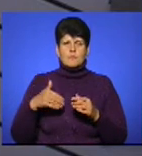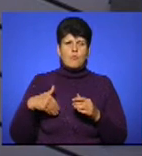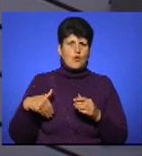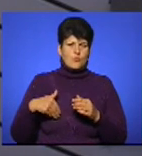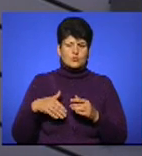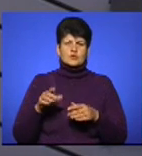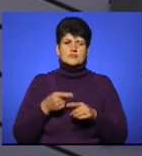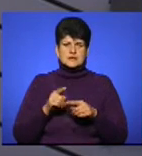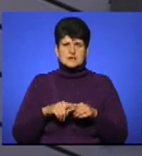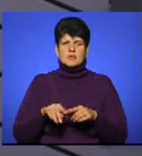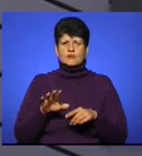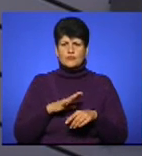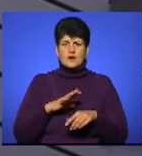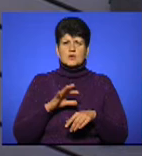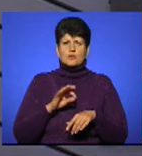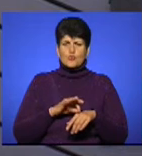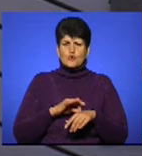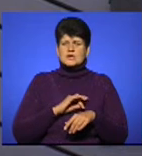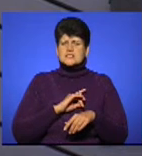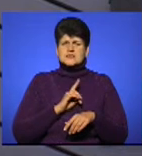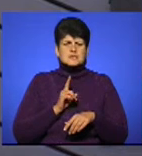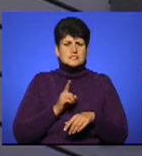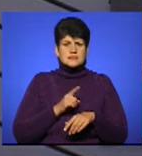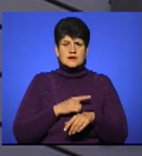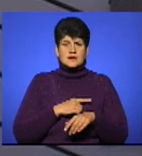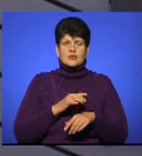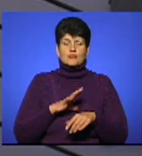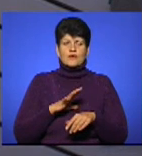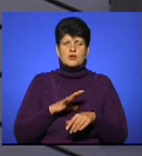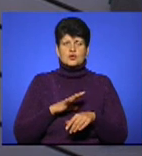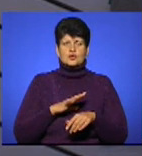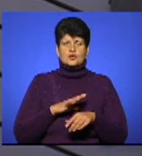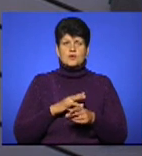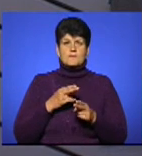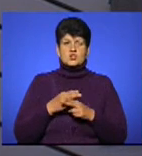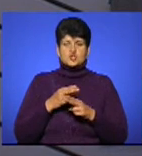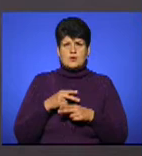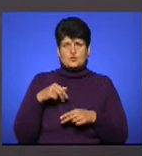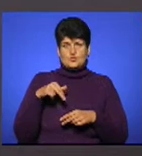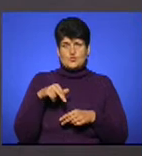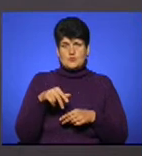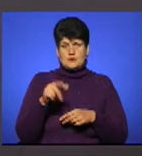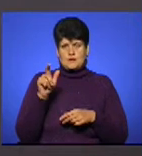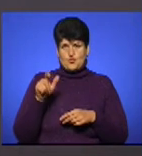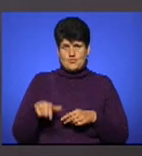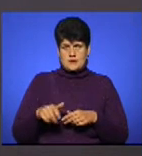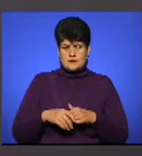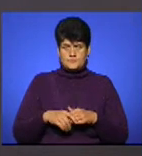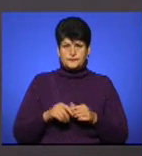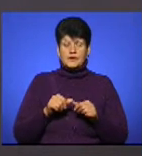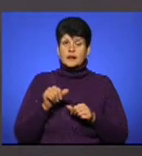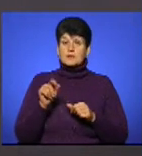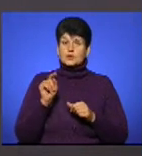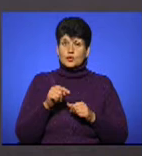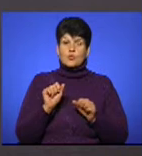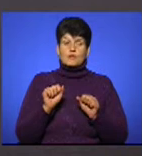Інколи ці болі можуть бути такими сильними, що навіть заважають пересуватися людині. Окрім того, може